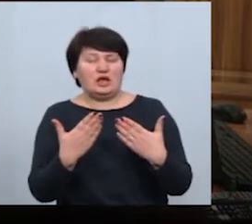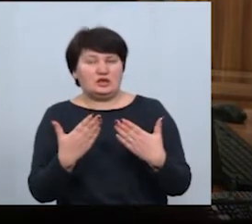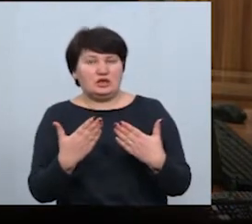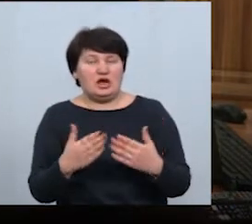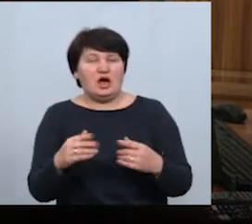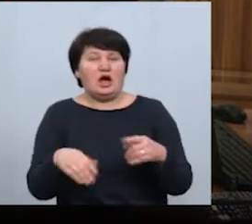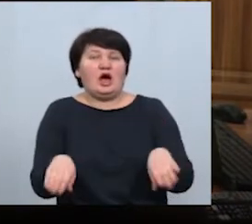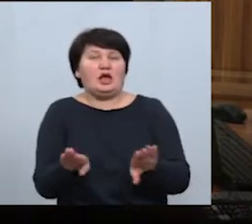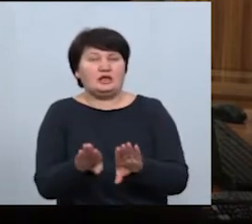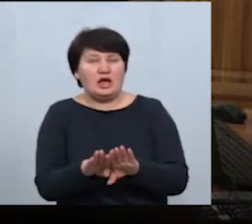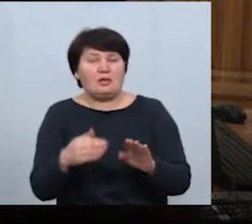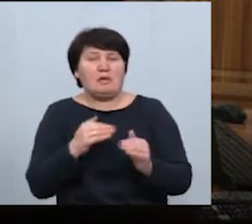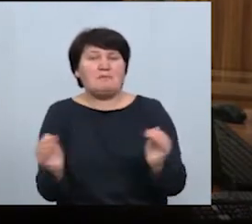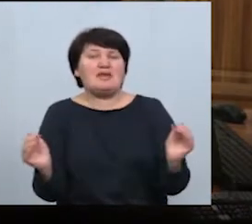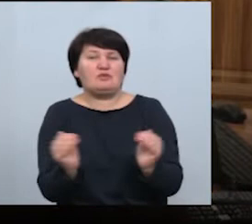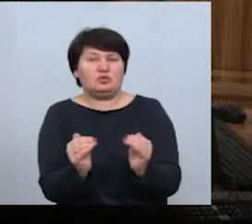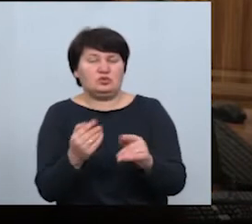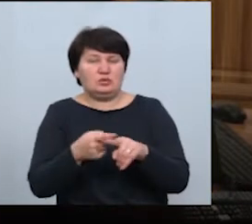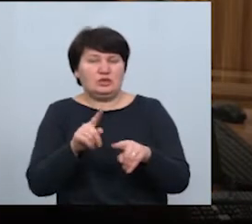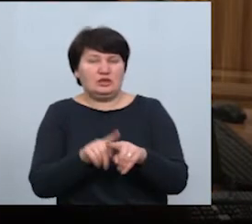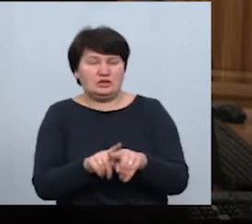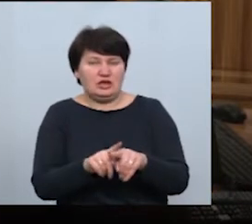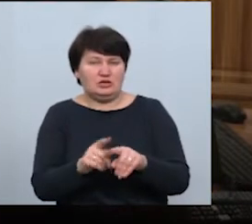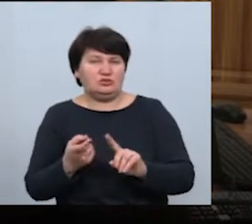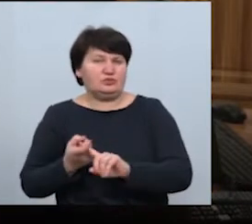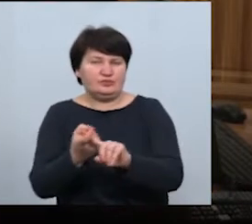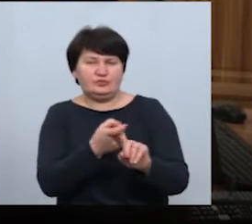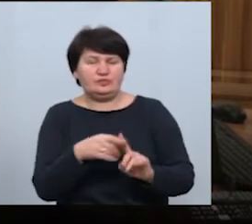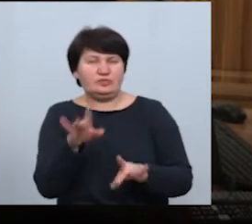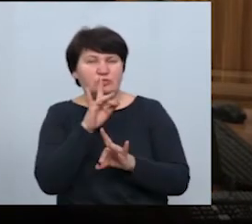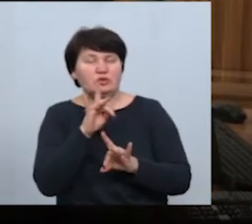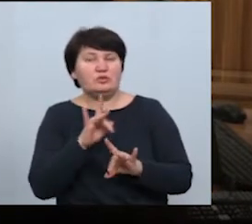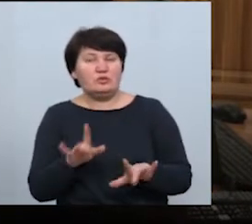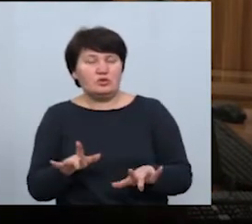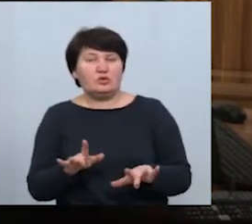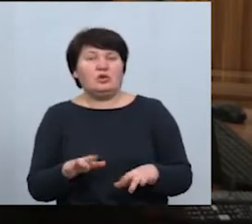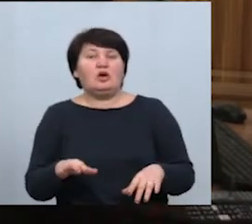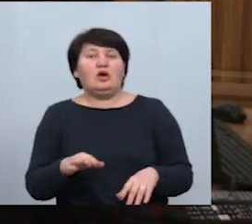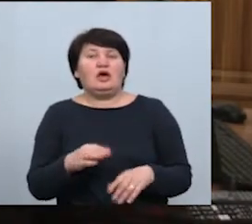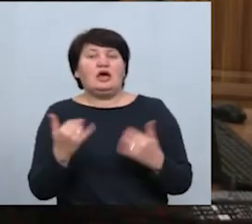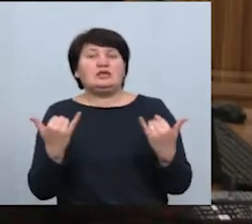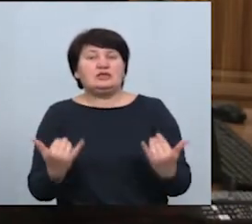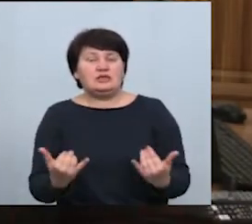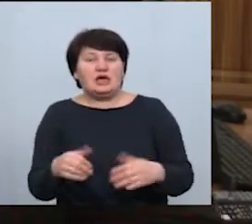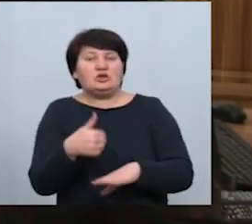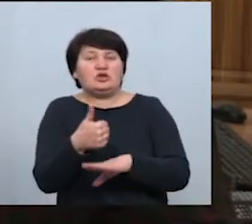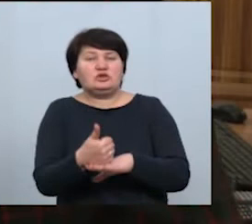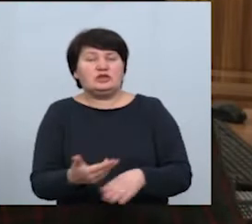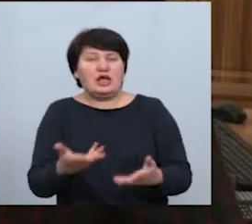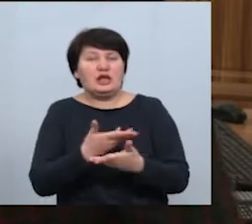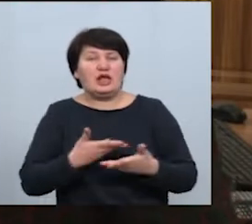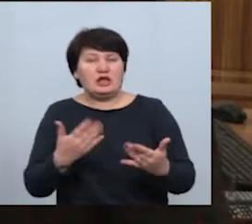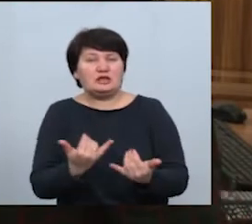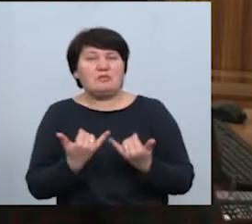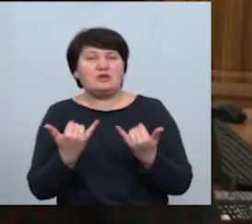чином ми мінімізуємо цей контактний ланцюг. Таким чином. Зараз саме основне для нас – забезпечення